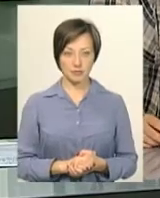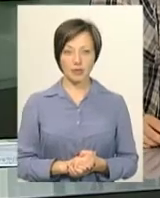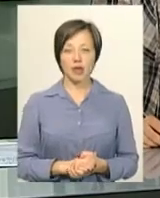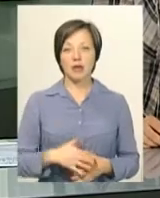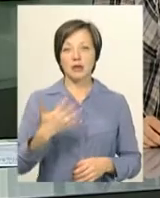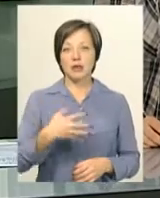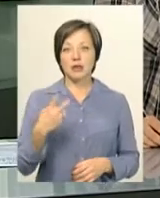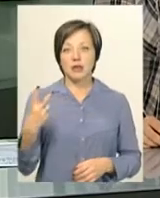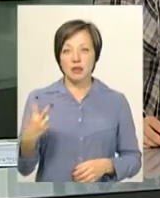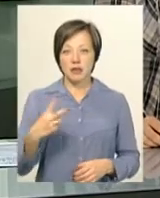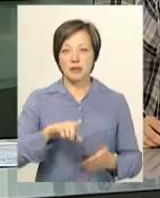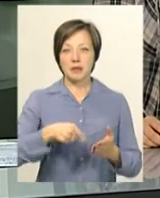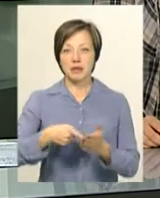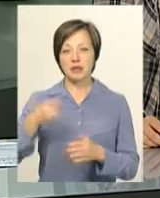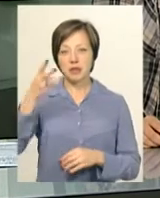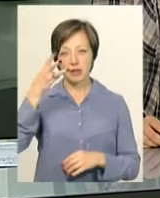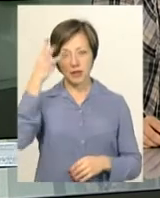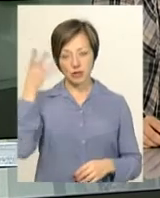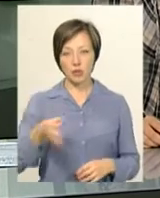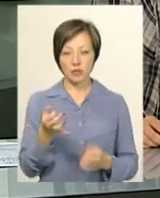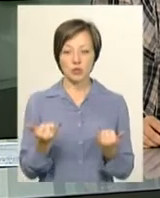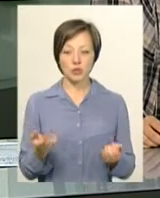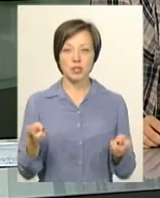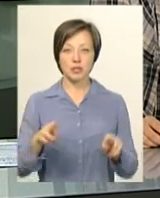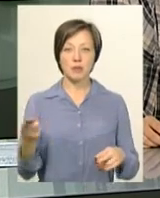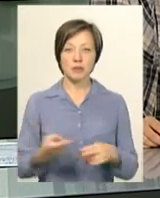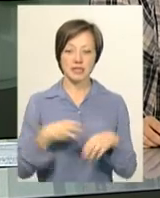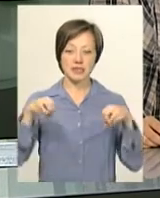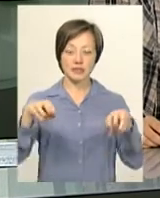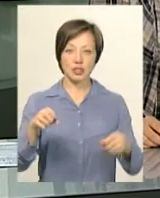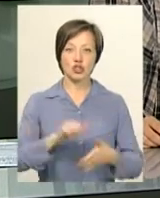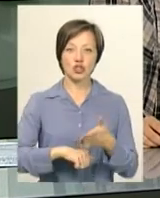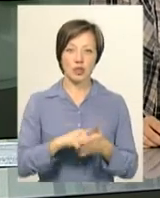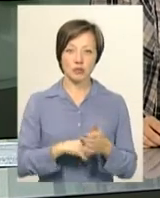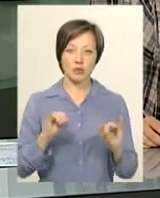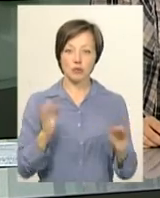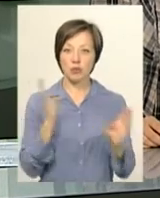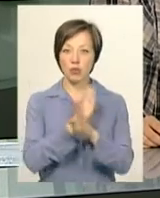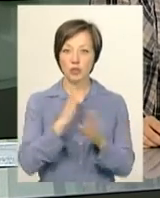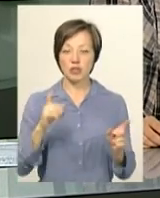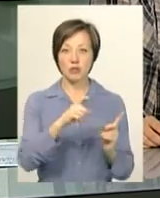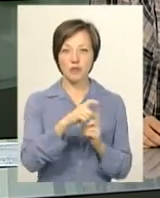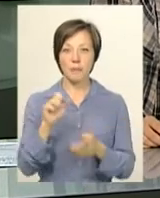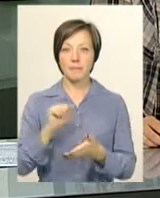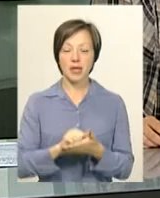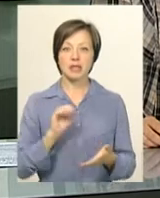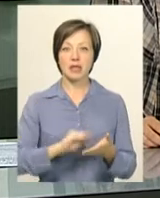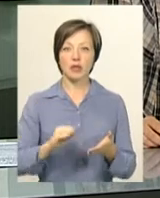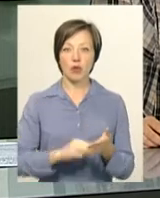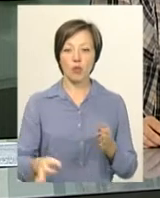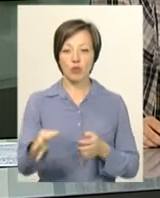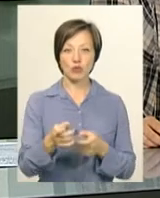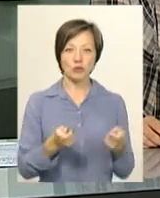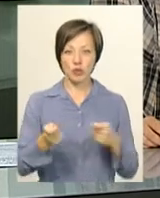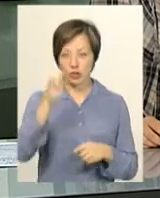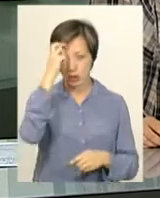52 населених пункти області сьогодні залишились без світла через негоду. За словами прес-секретаря обласного управління Державної